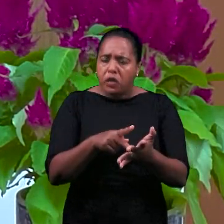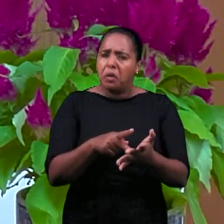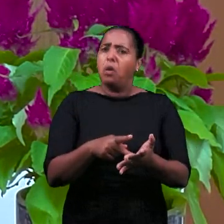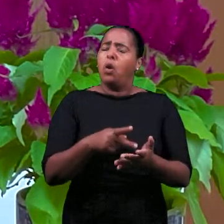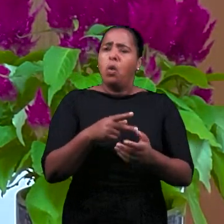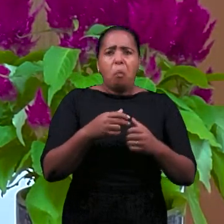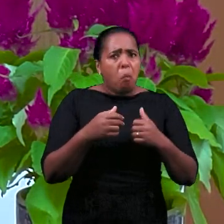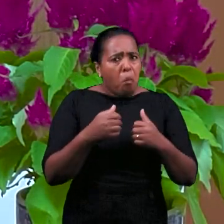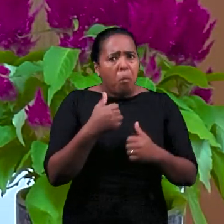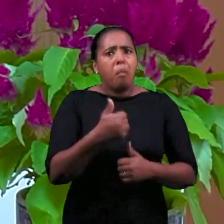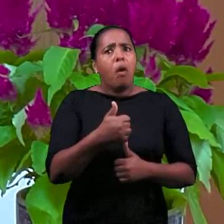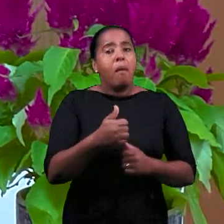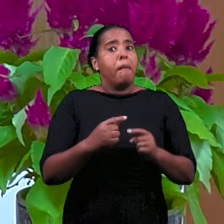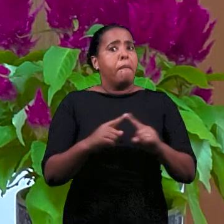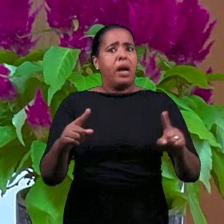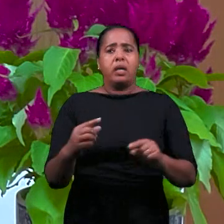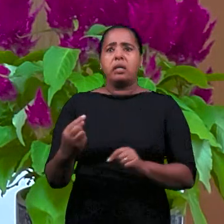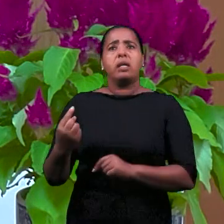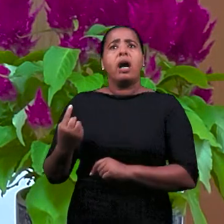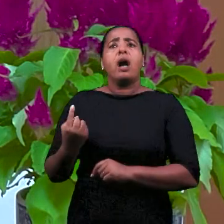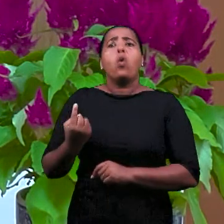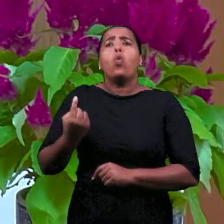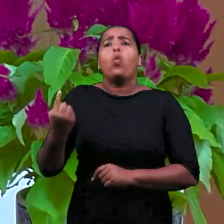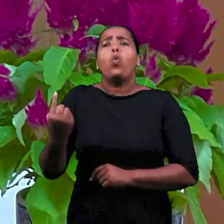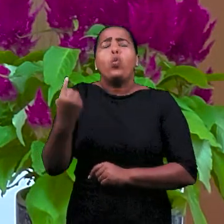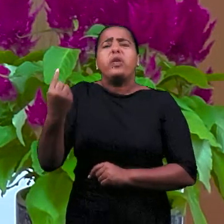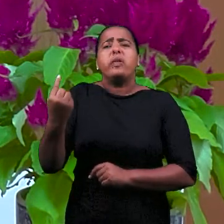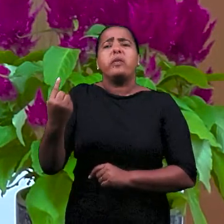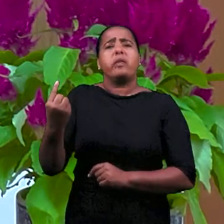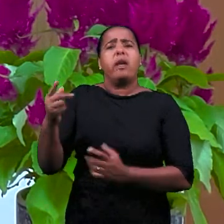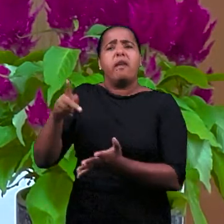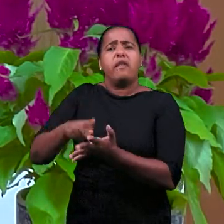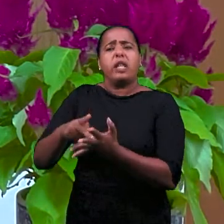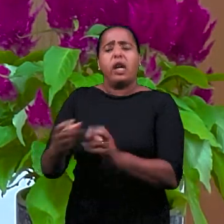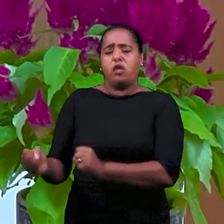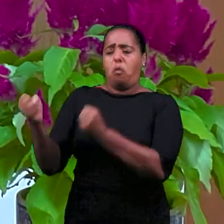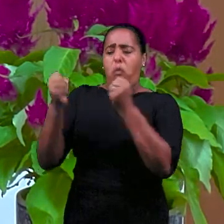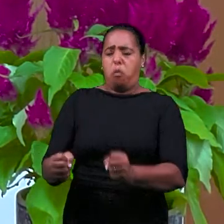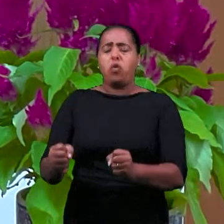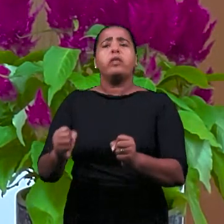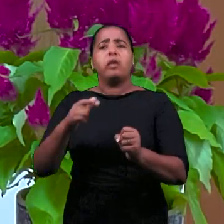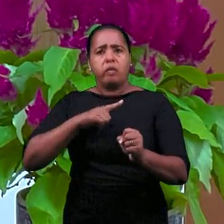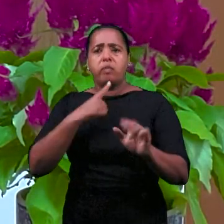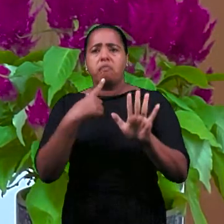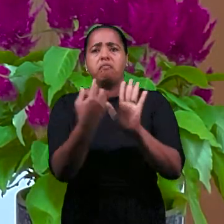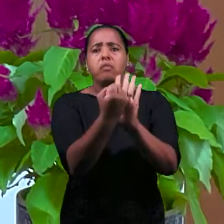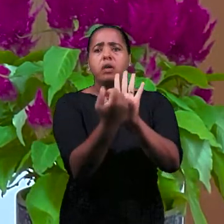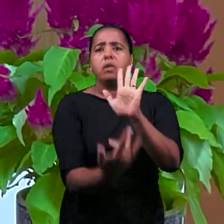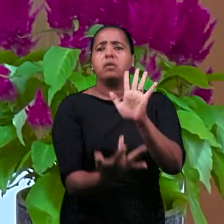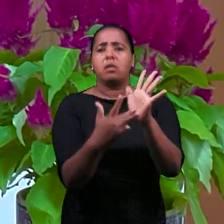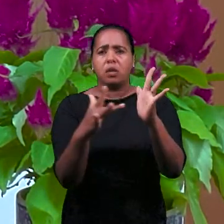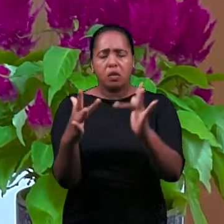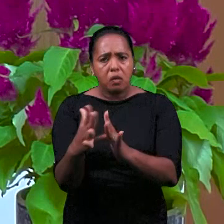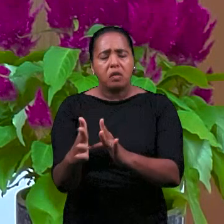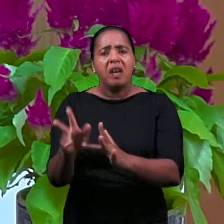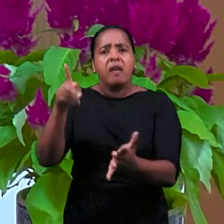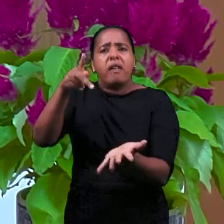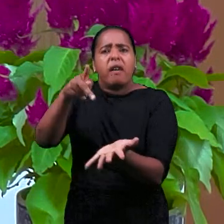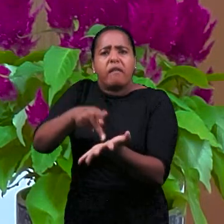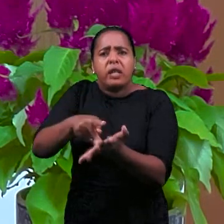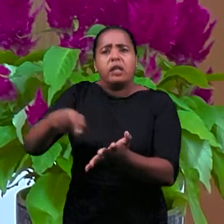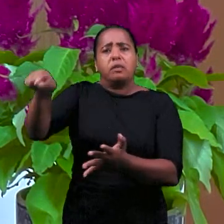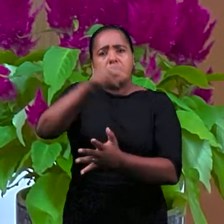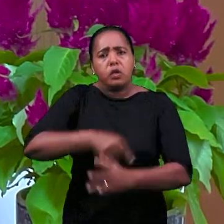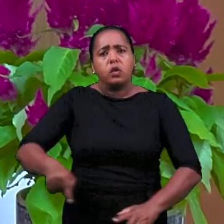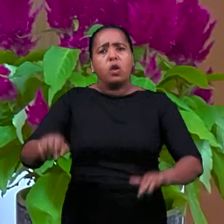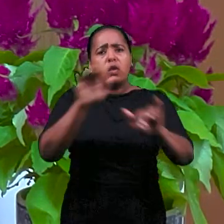верить, но единственная абсолютная истина, это истина силы крови Иисуса, это истина, которую